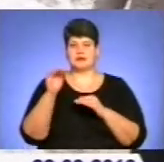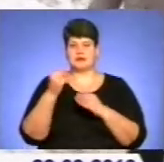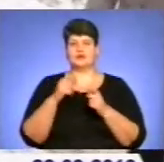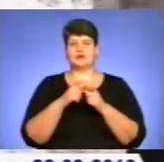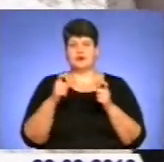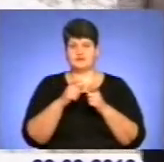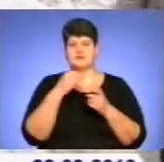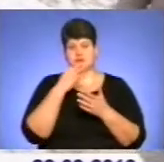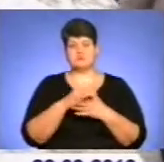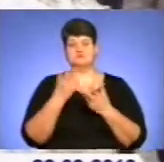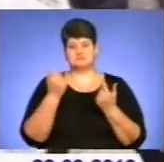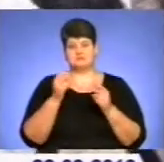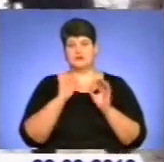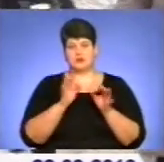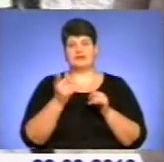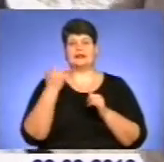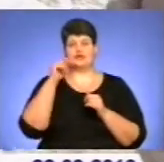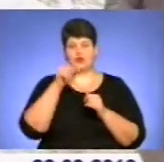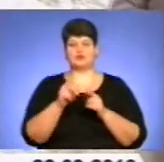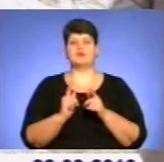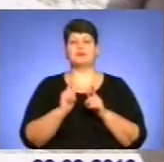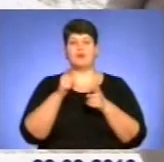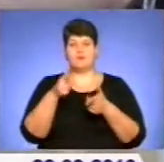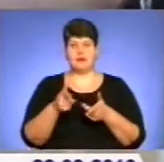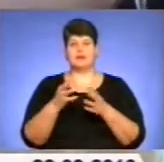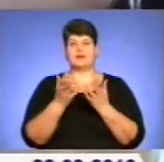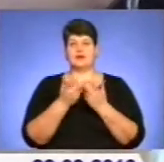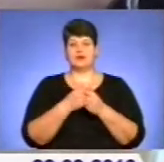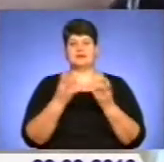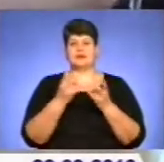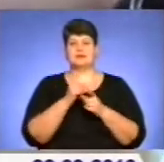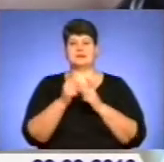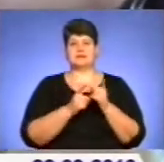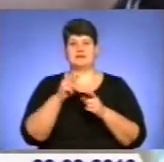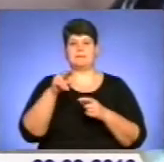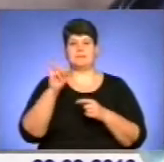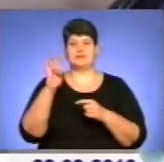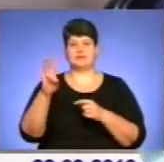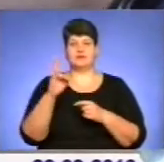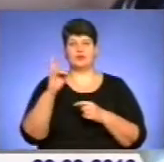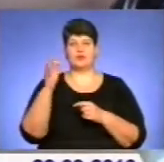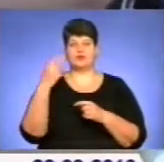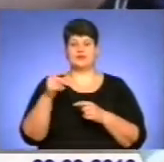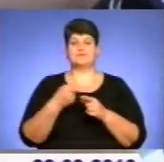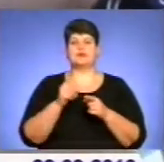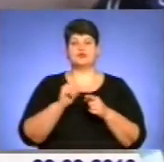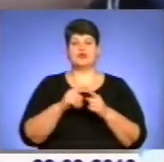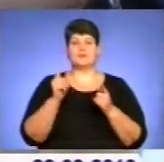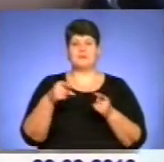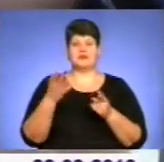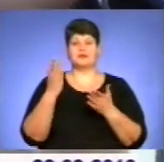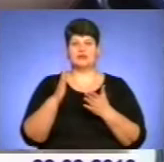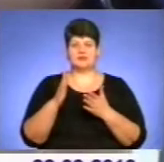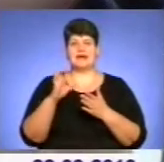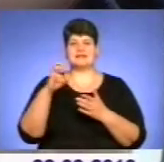підтвердження, аби один запевнив, що для того, аби вони надійшли їй на рахуток, потрібно змінити пін-код. Для цього на мобільний телефон жінки має надійти смс